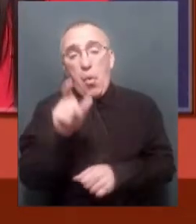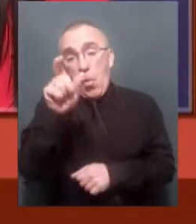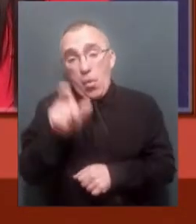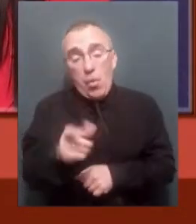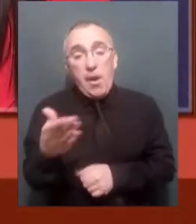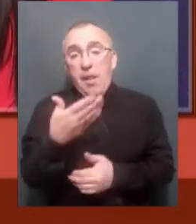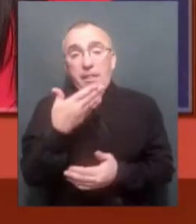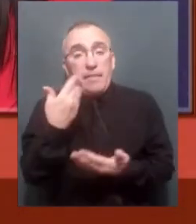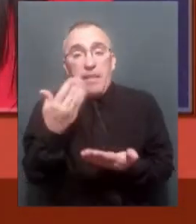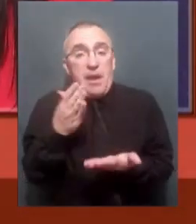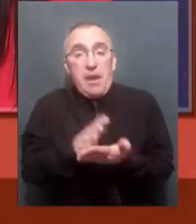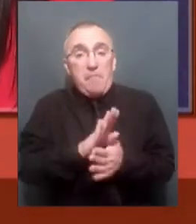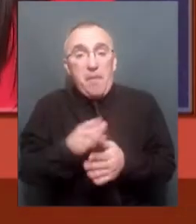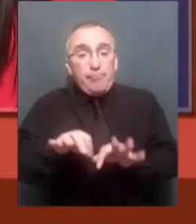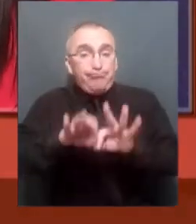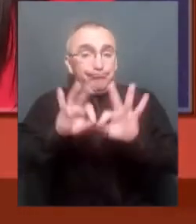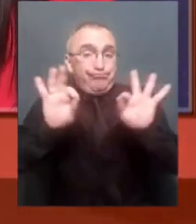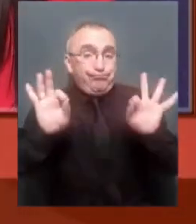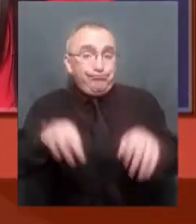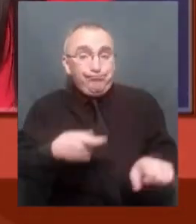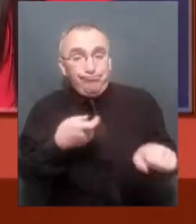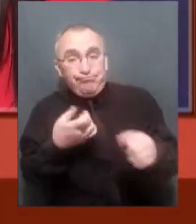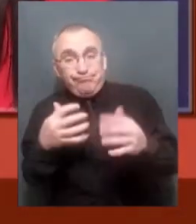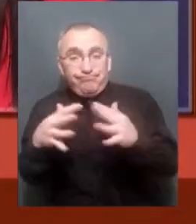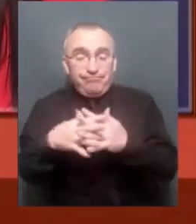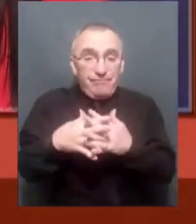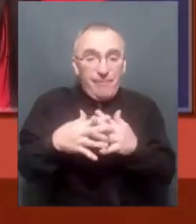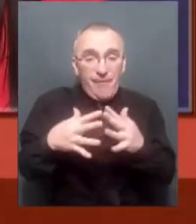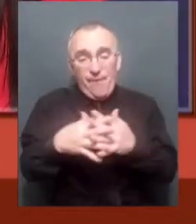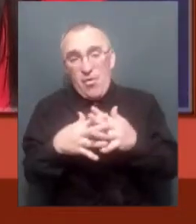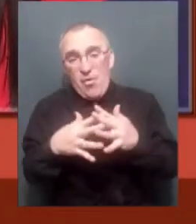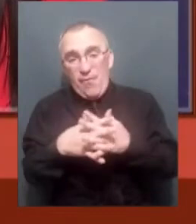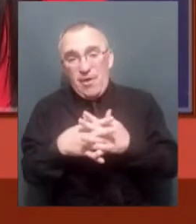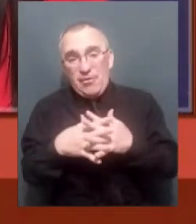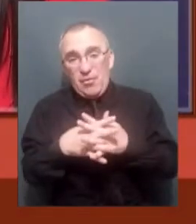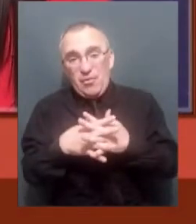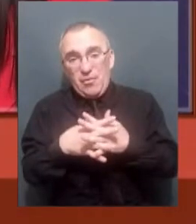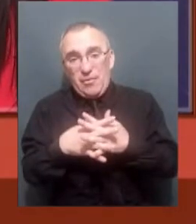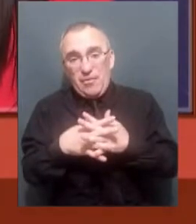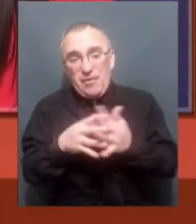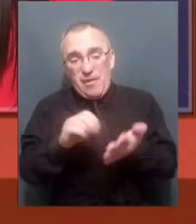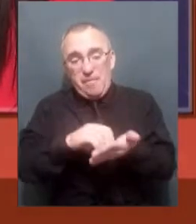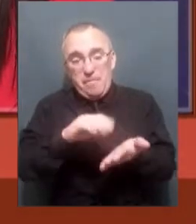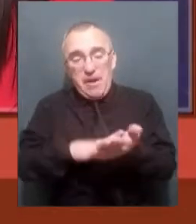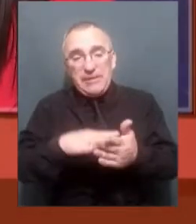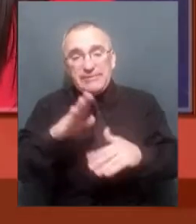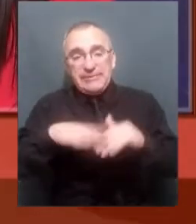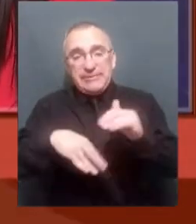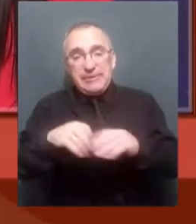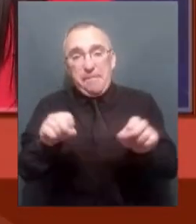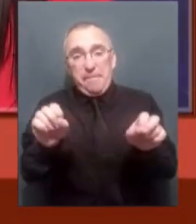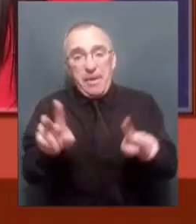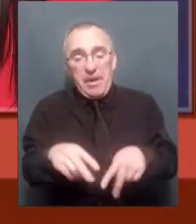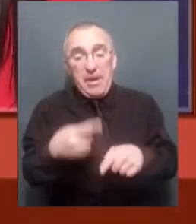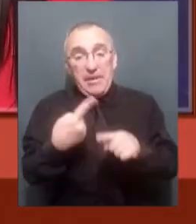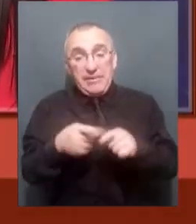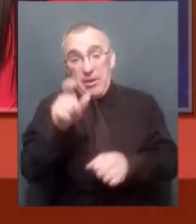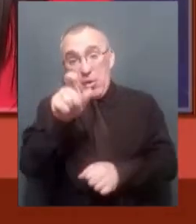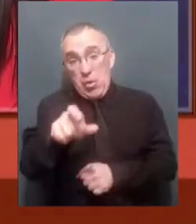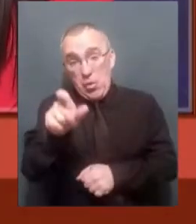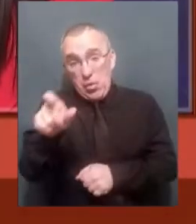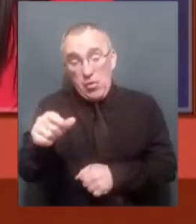має ніякого дозвіду, не має відмінної військово-облікової спеціальності, ці громадяни,